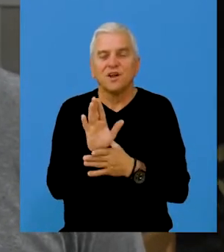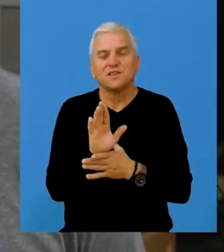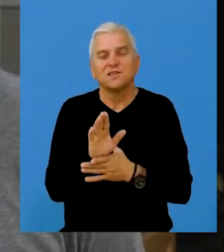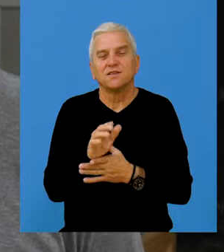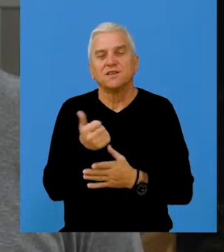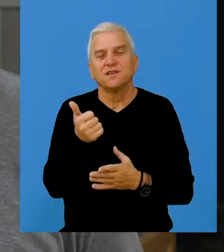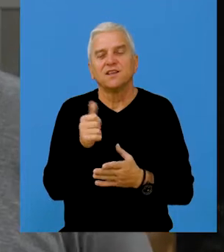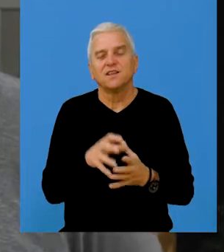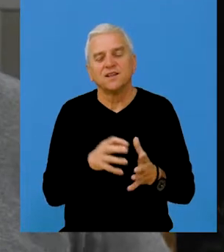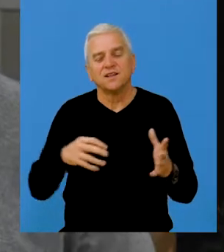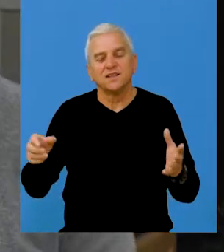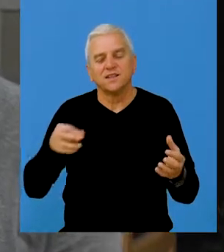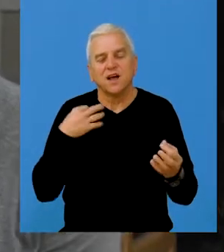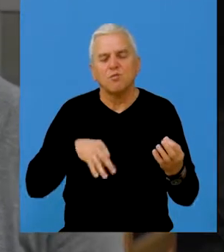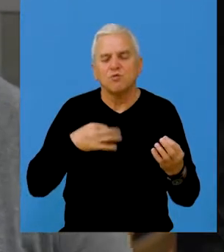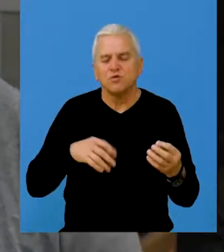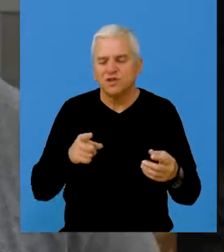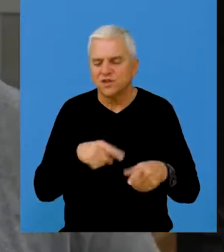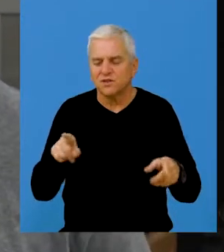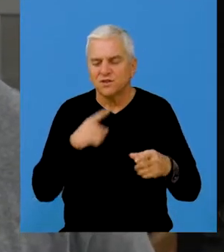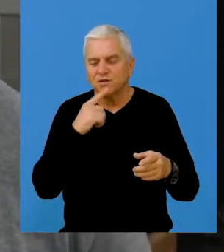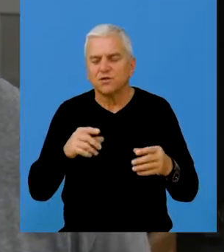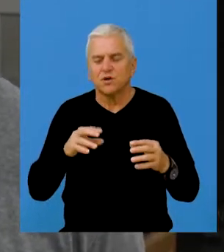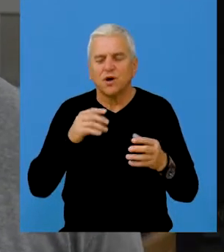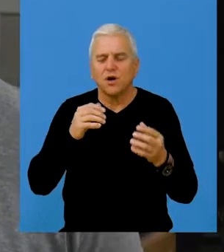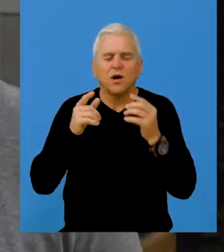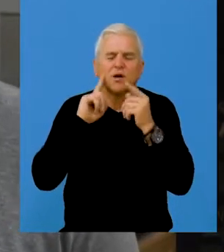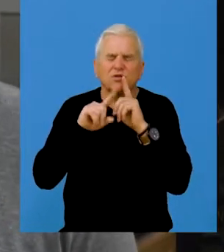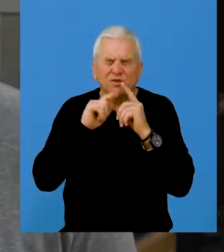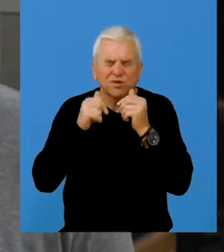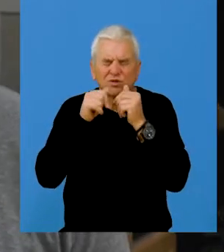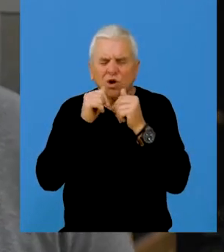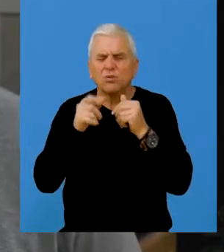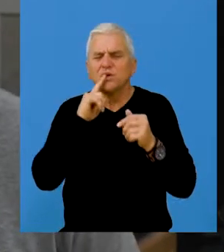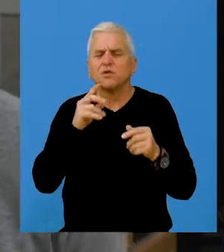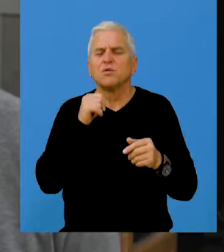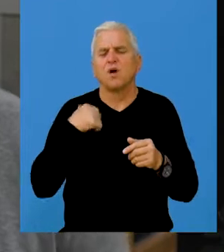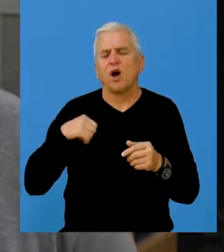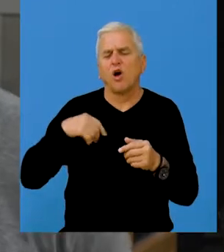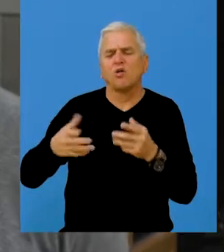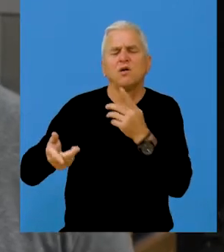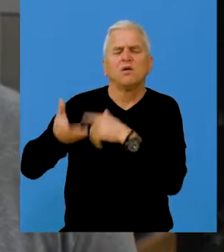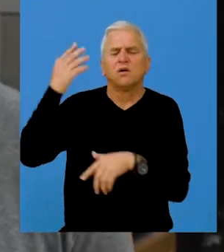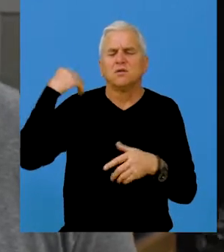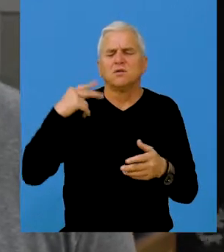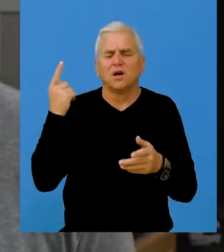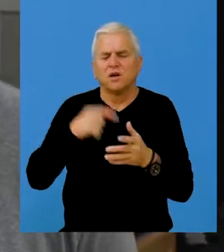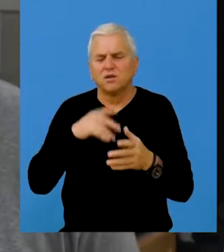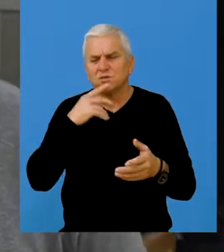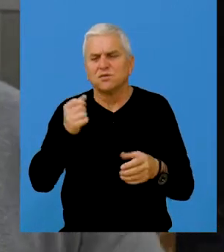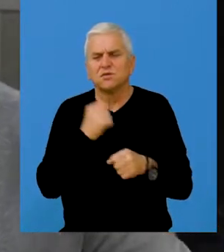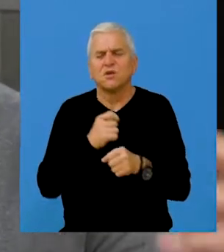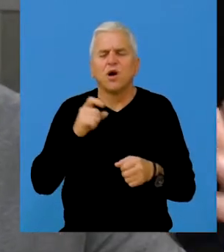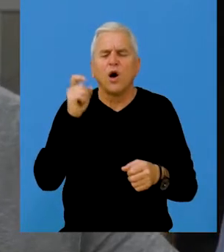jedan niz instrumenta, znači od drombulja koji imaju više hiljada godina tradicije